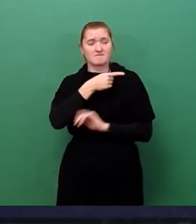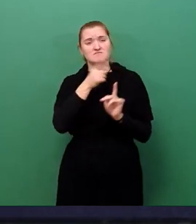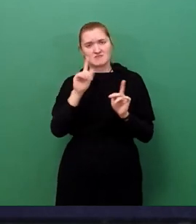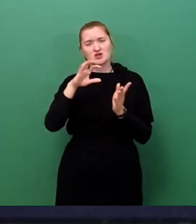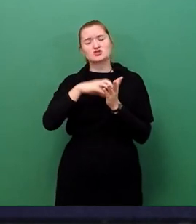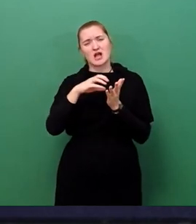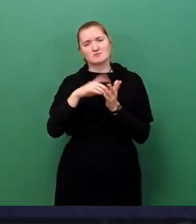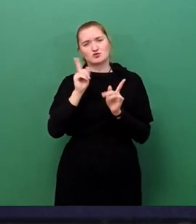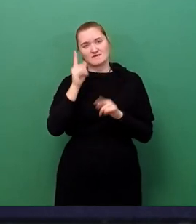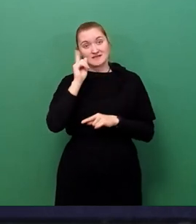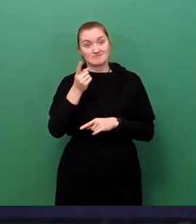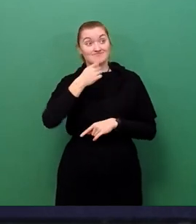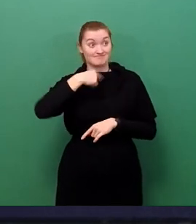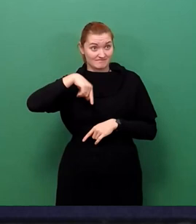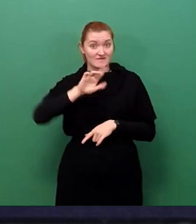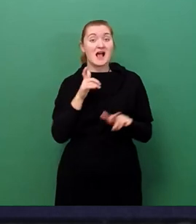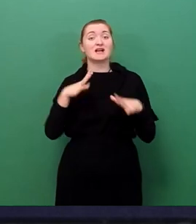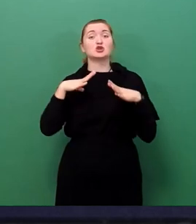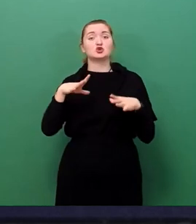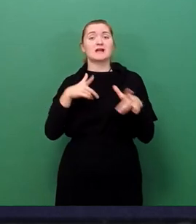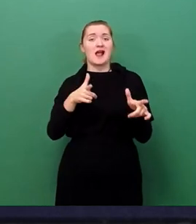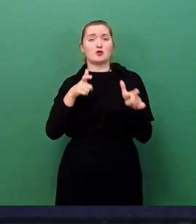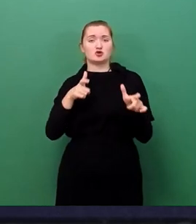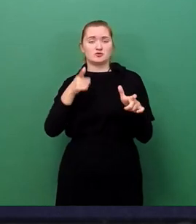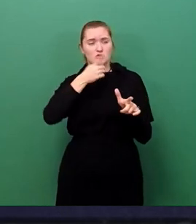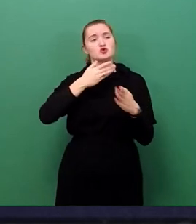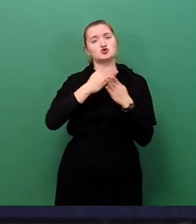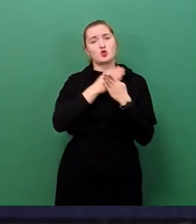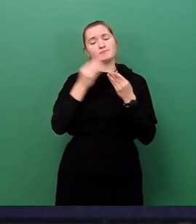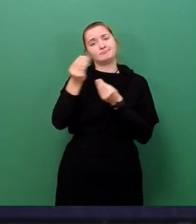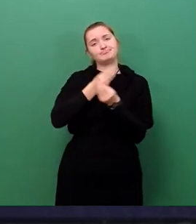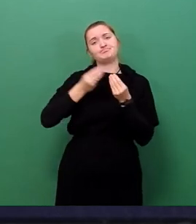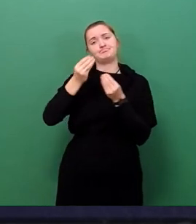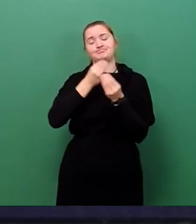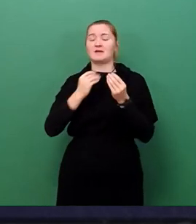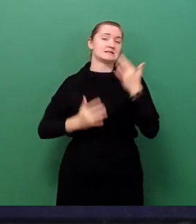wir im Gesundheitsausschuss auch diskutiert und erörtert haben, kennen wir diese Zahlen nicht.